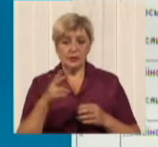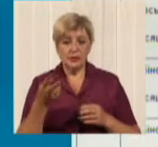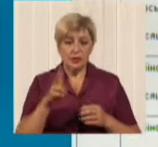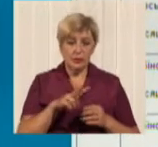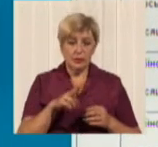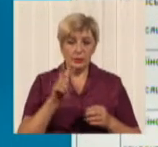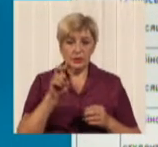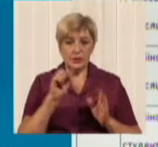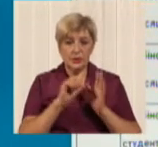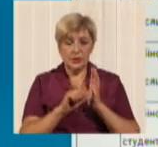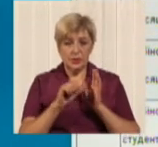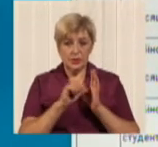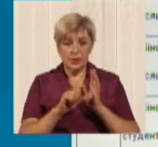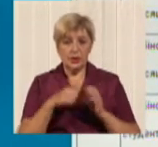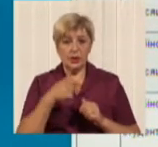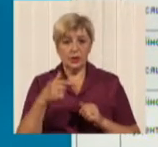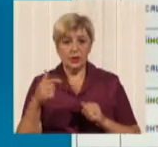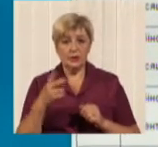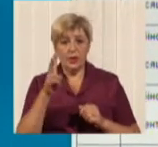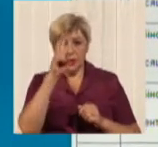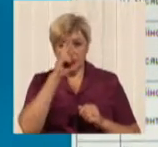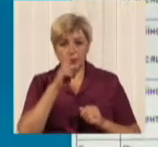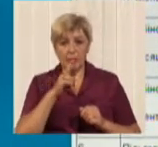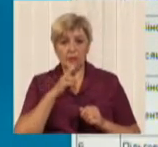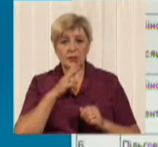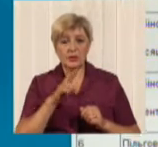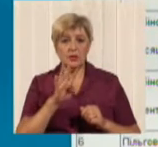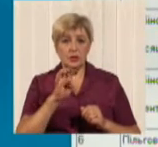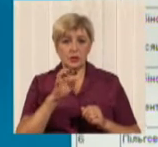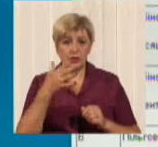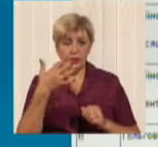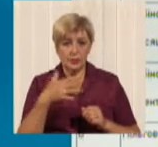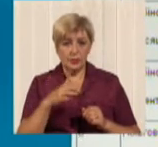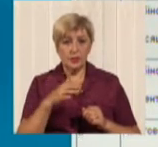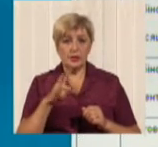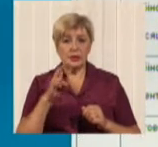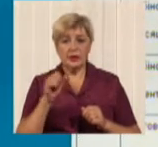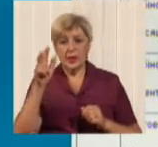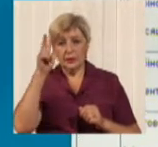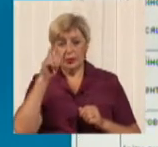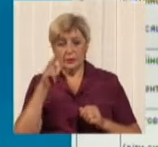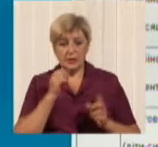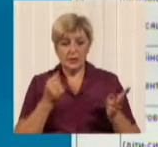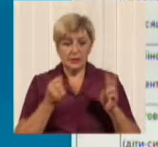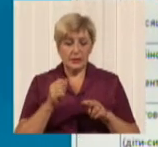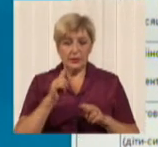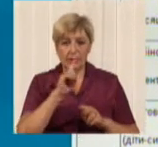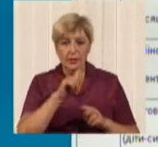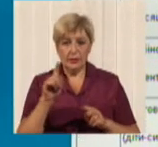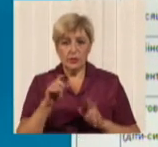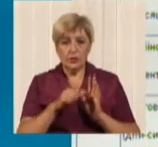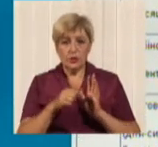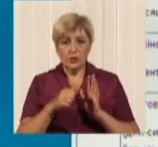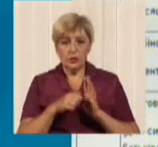відповідно 260 гривень На два місяці двома видами транспорту 450 гривень, на три місяці двома видами транспорту 600